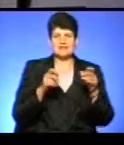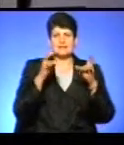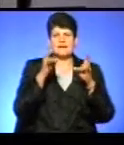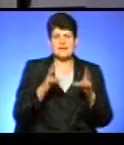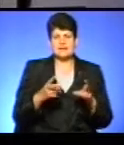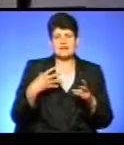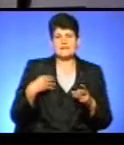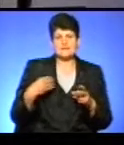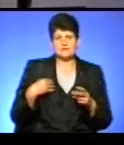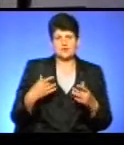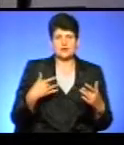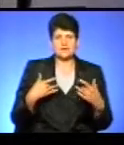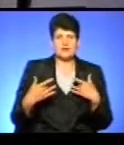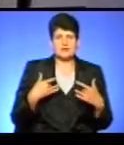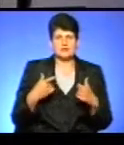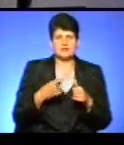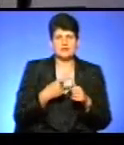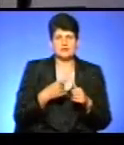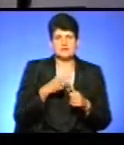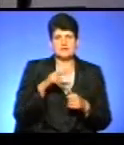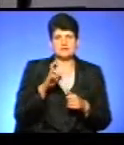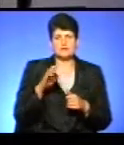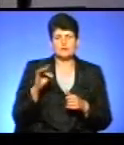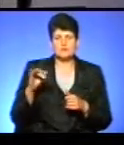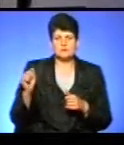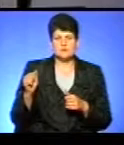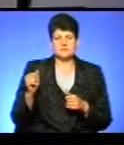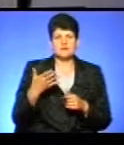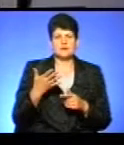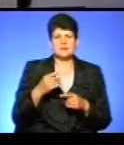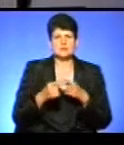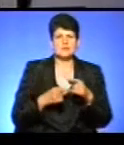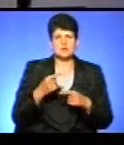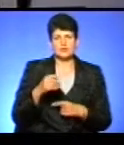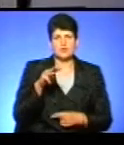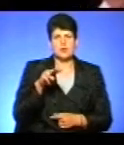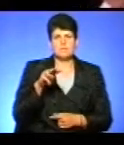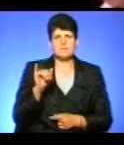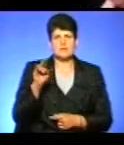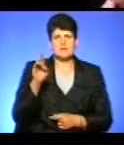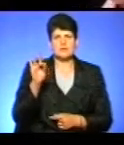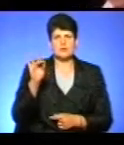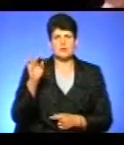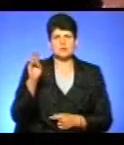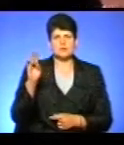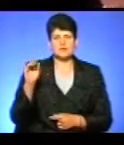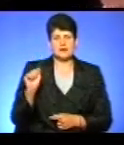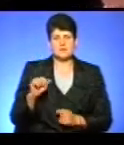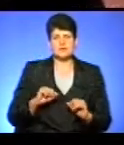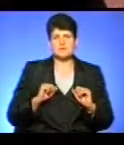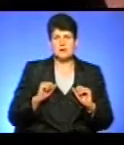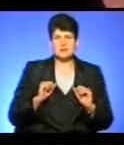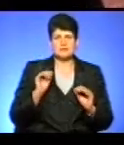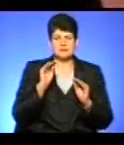Львівського академічного театру імені Леся Корбаса. Ножів курях або спадок Мірошника». Ми намагалися скласти таким чином